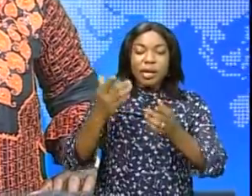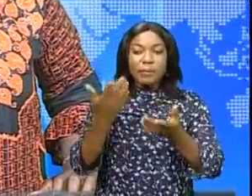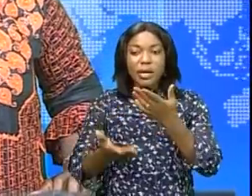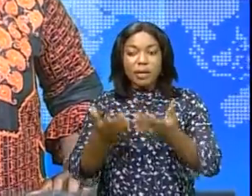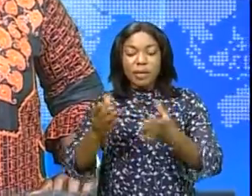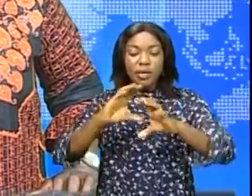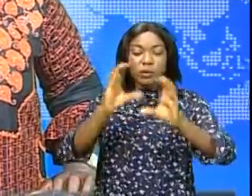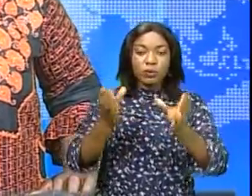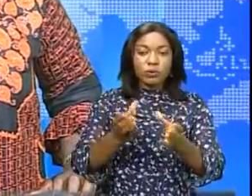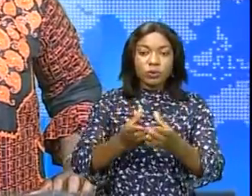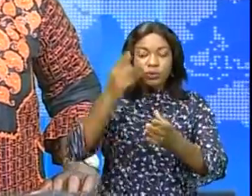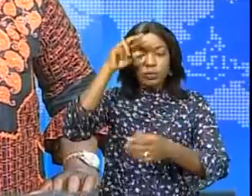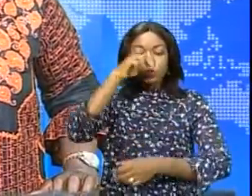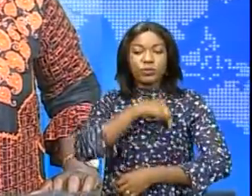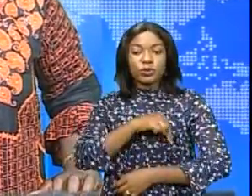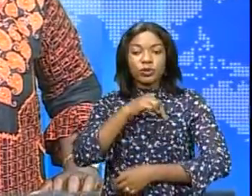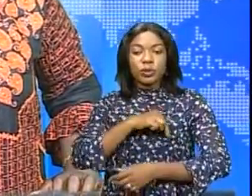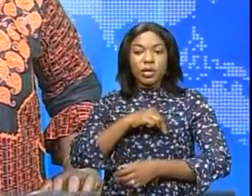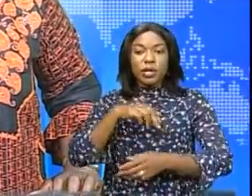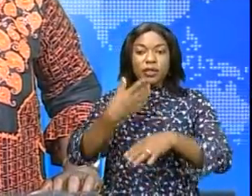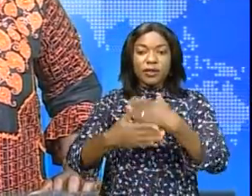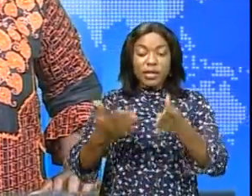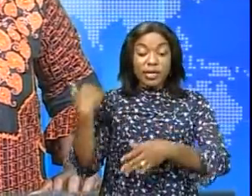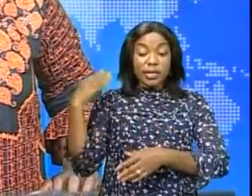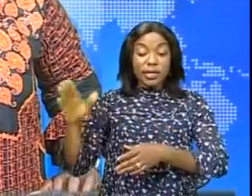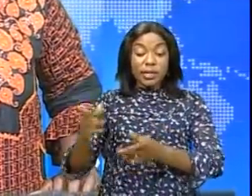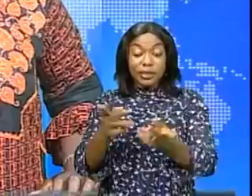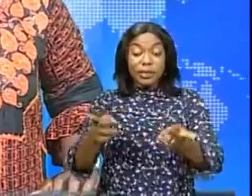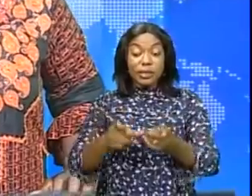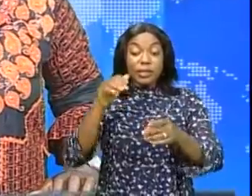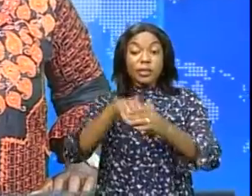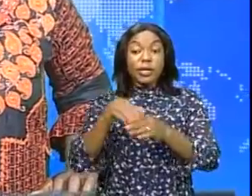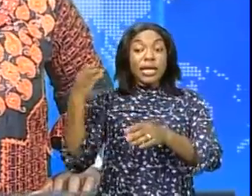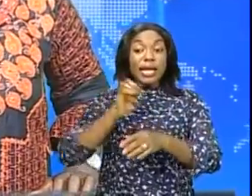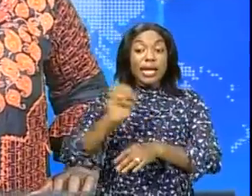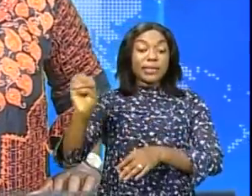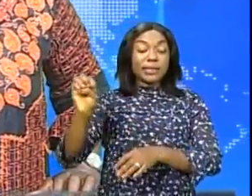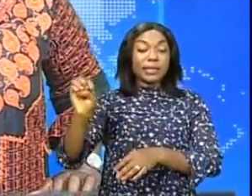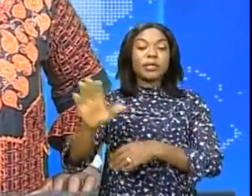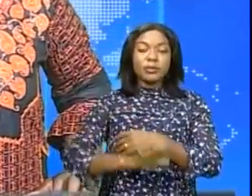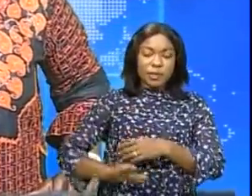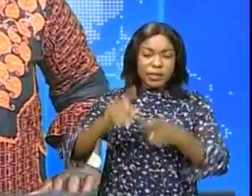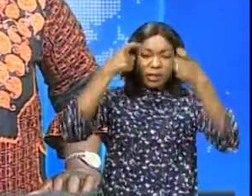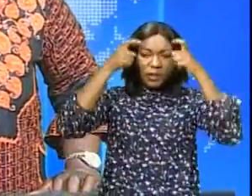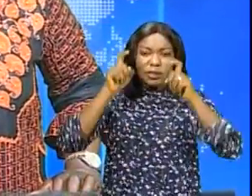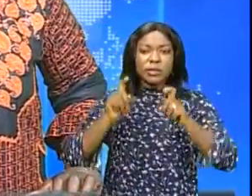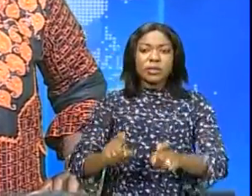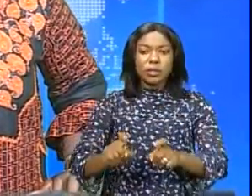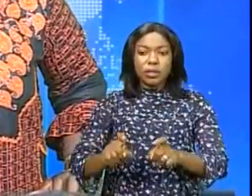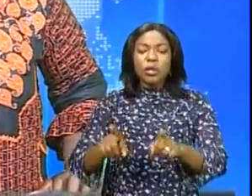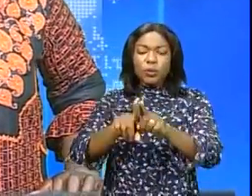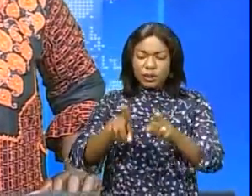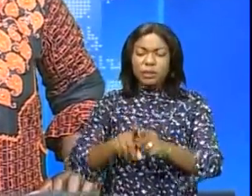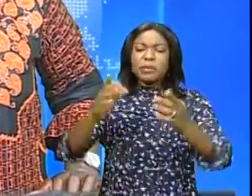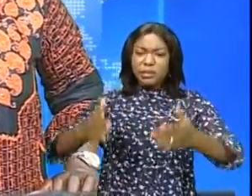de la commission ayant pour mission de faire l'état de lieu de la situation sécuritaire dans l'est du pays. Une décision qui tombe